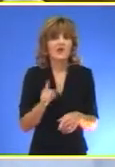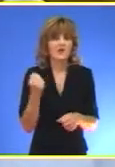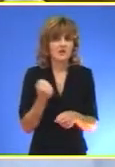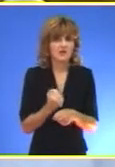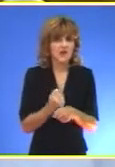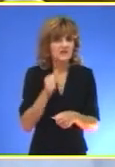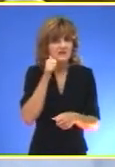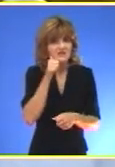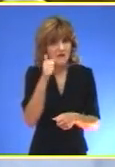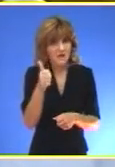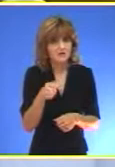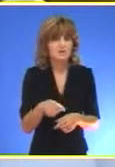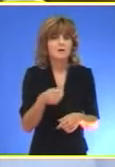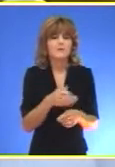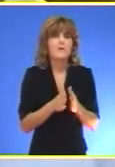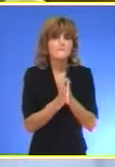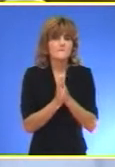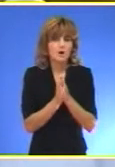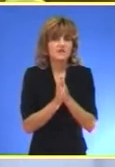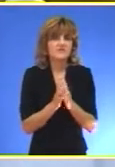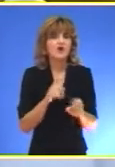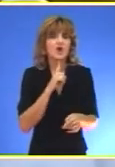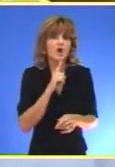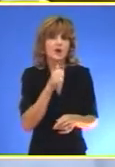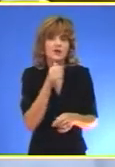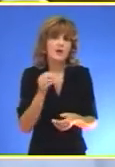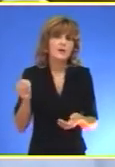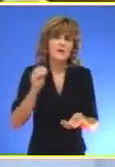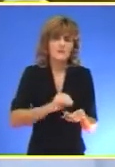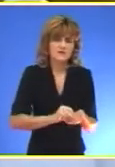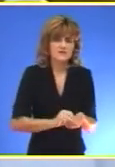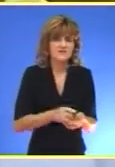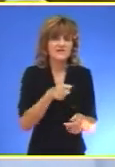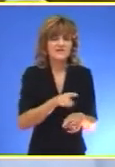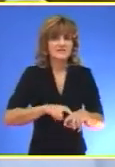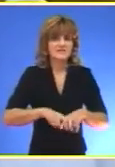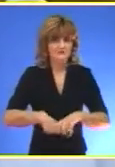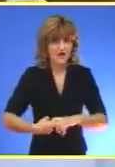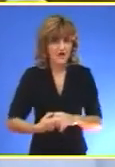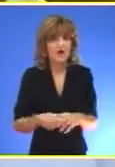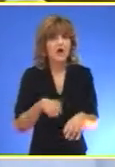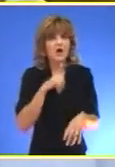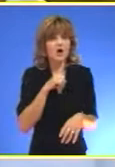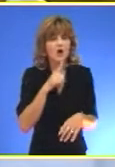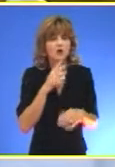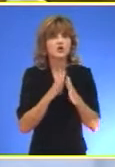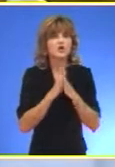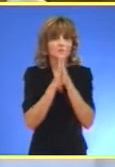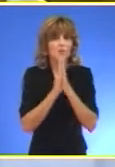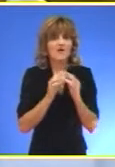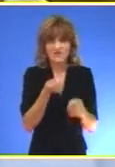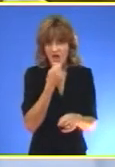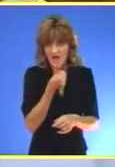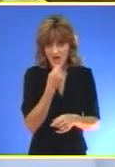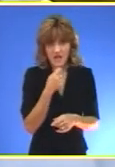dan Koji je posvećen Molićvi Koji je posvećen Takvim stvarima Koji su duhovna hrana I